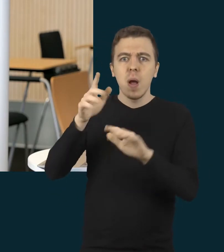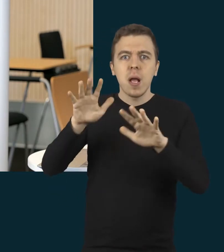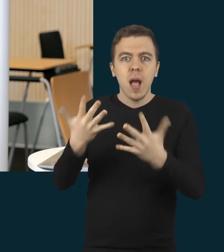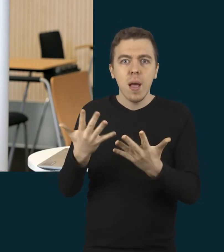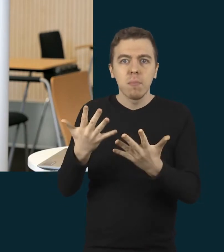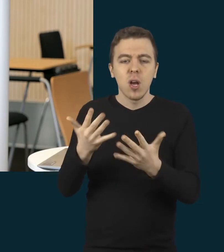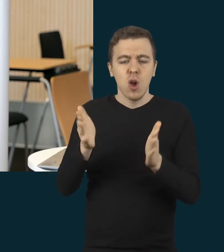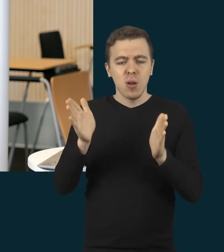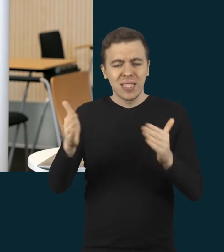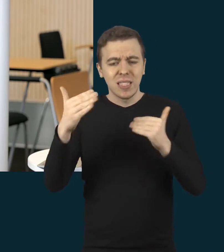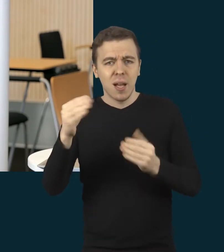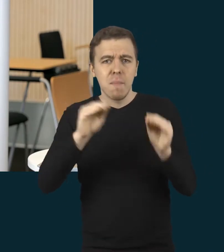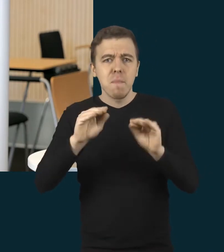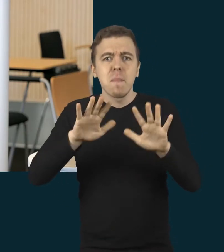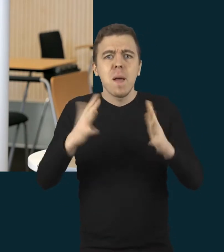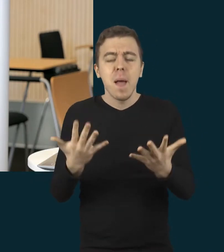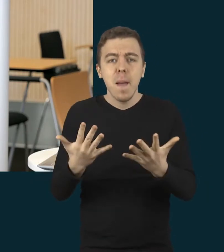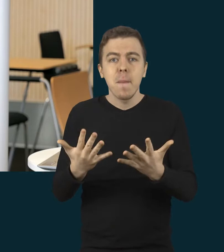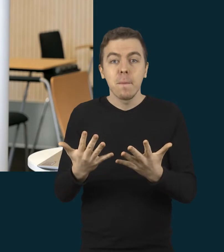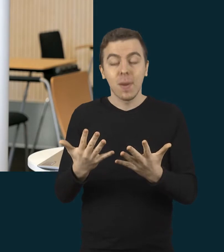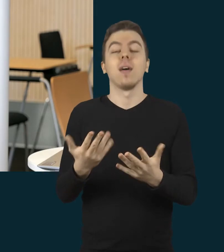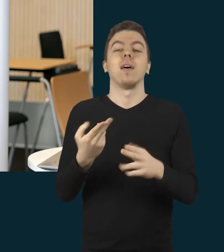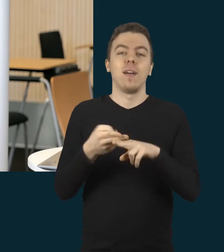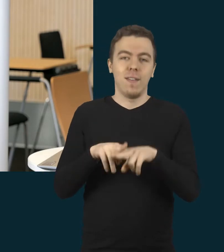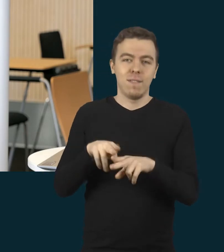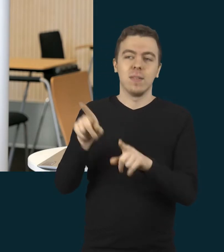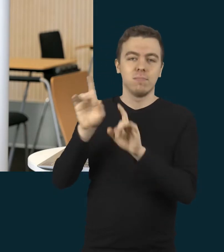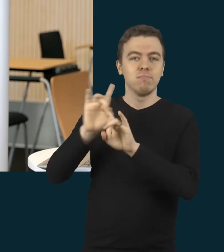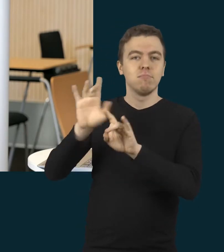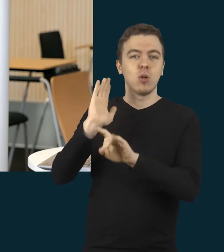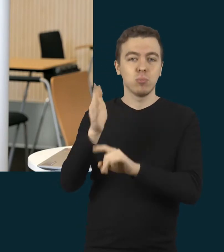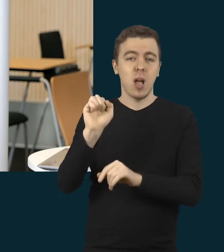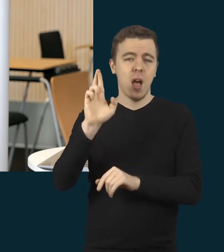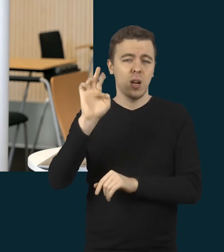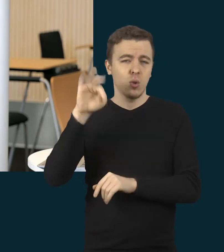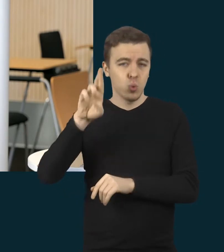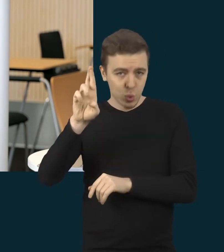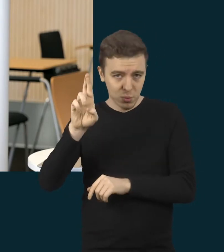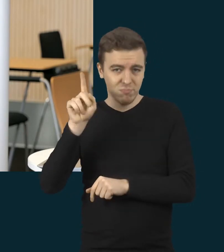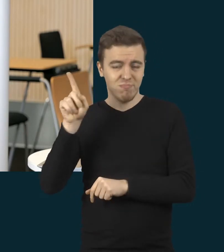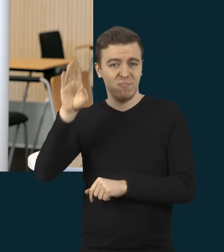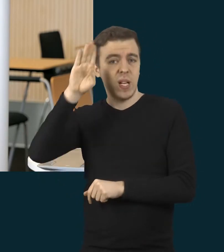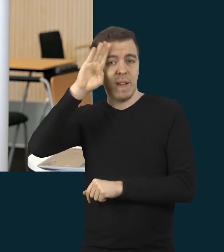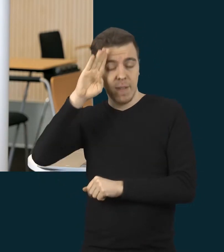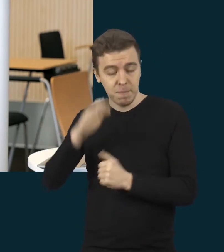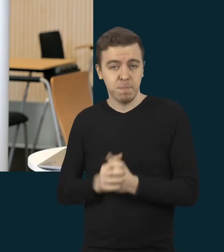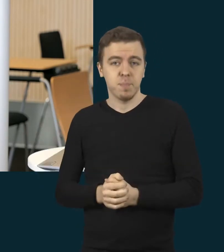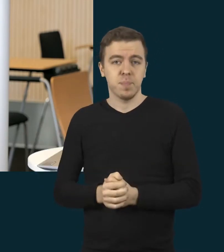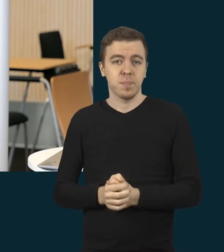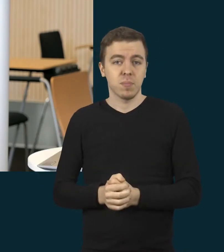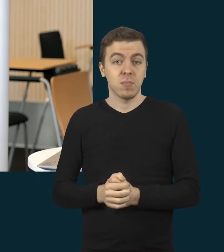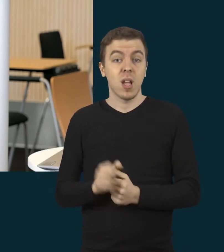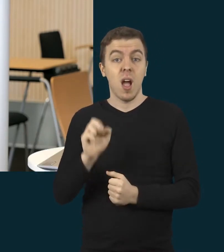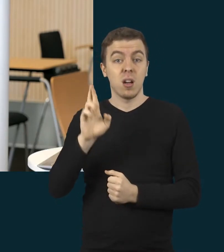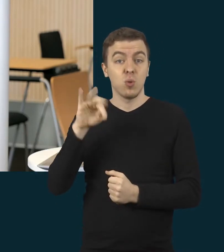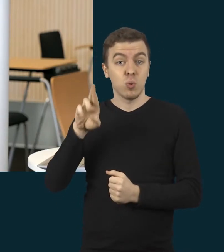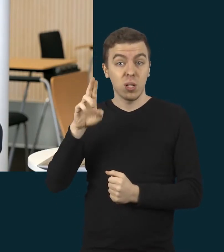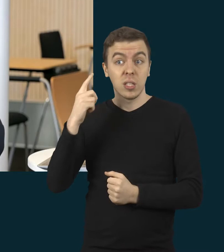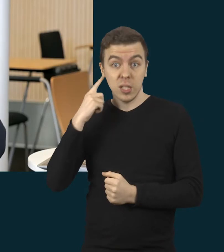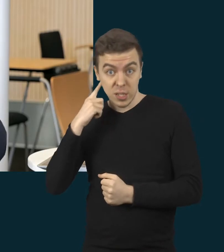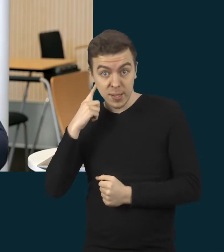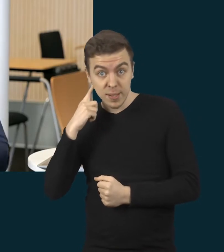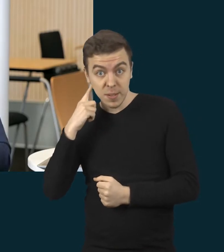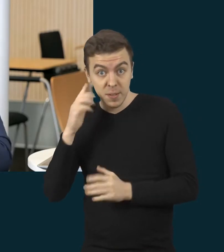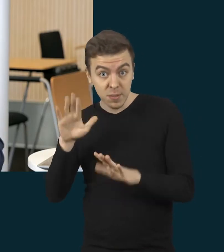į kažkokį tai modelį, kviečiame šnekėti Artur Adam Markievič. Visų pirma, sveiki Artur, ar girdite mane?